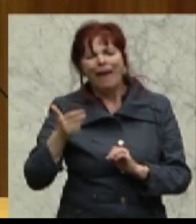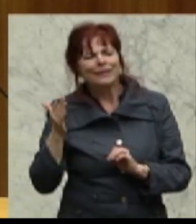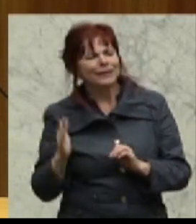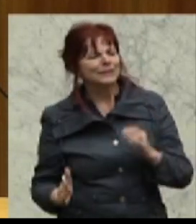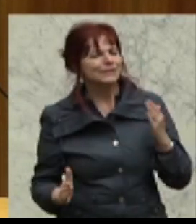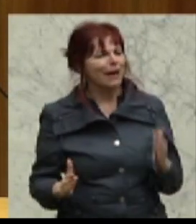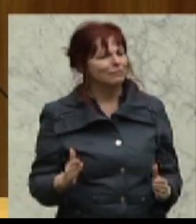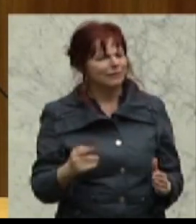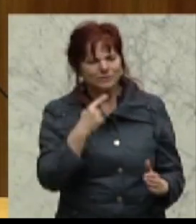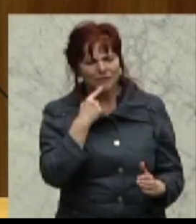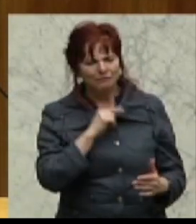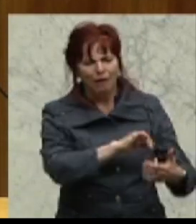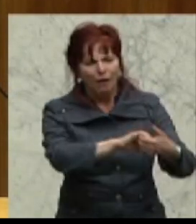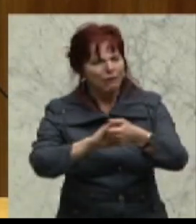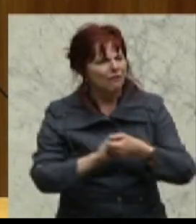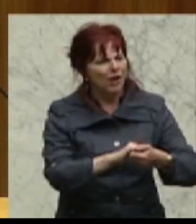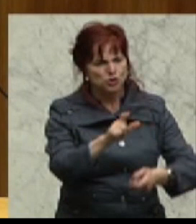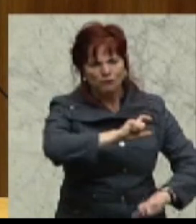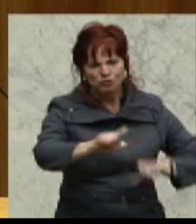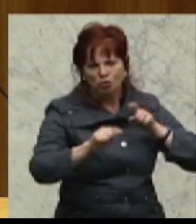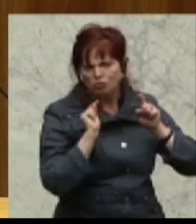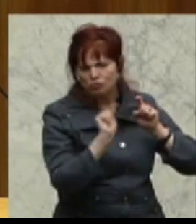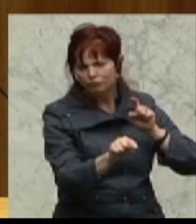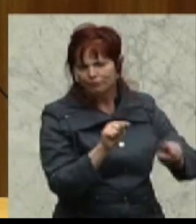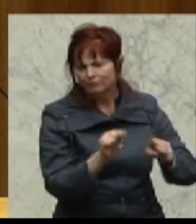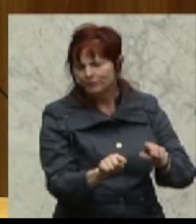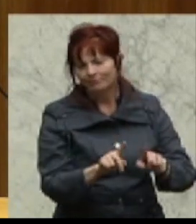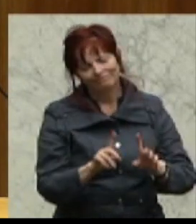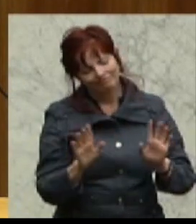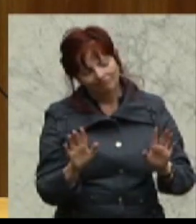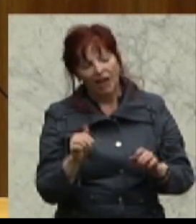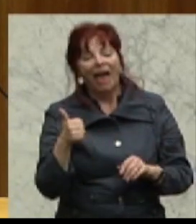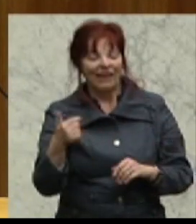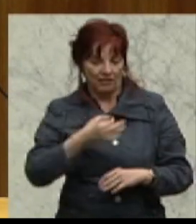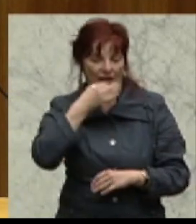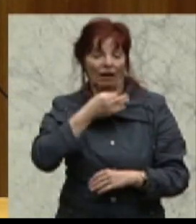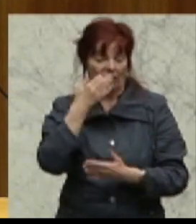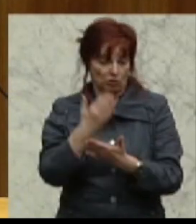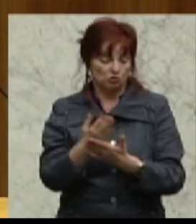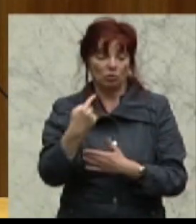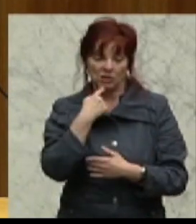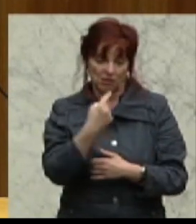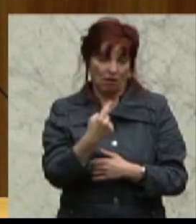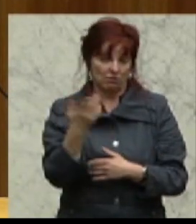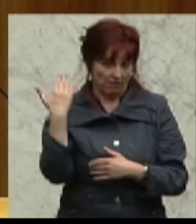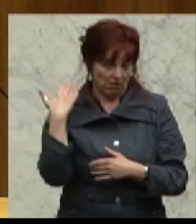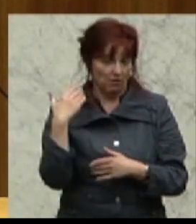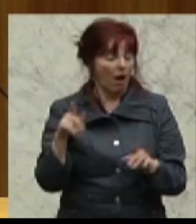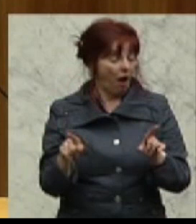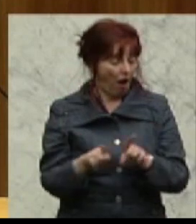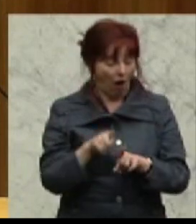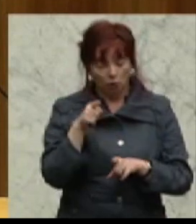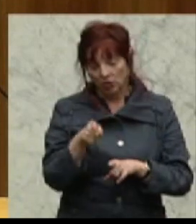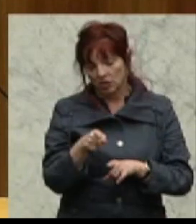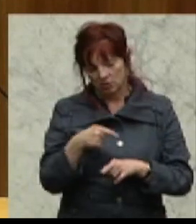hier eine Schuldzuweisung zugekommen ist, wie es manche Redner und Rednerinnen hier getan haben, auch das lehne